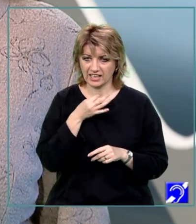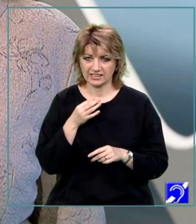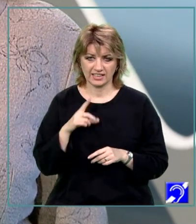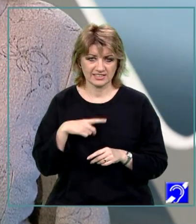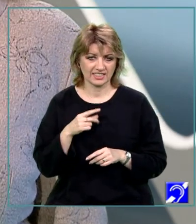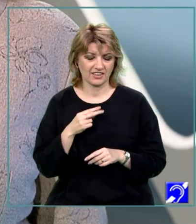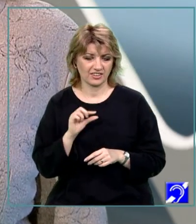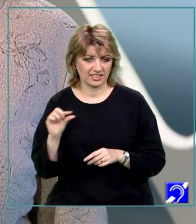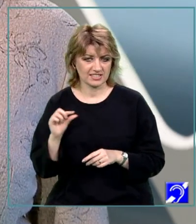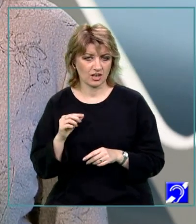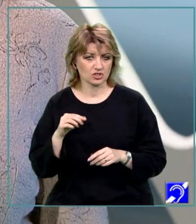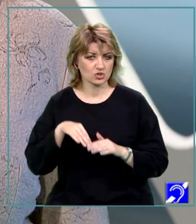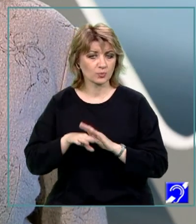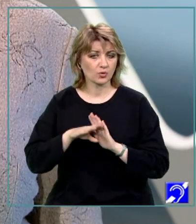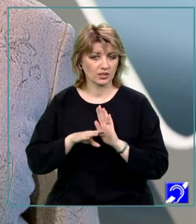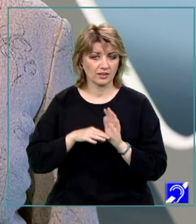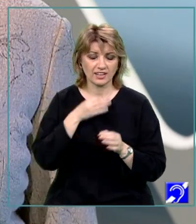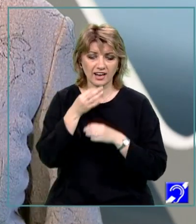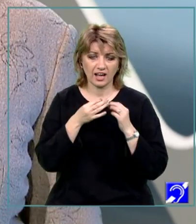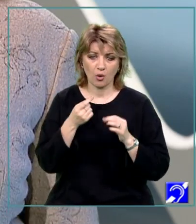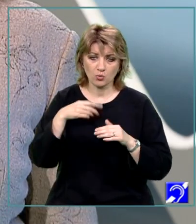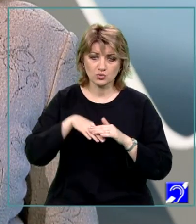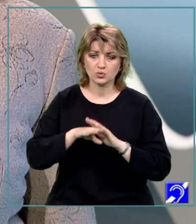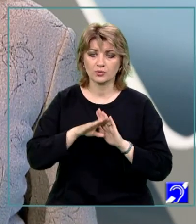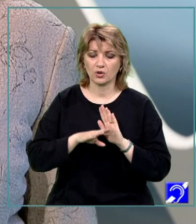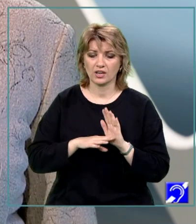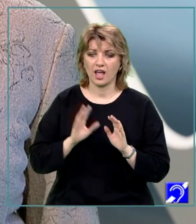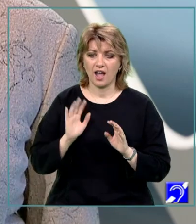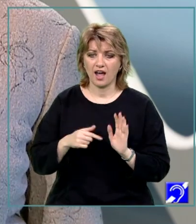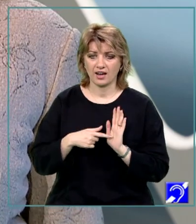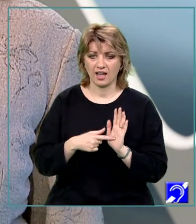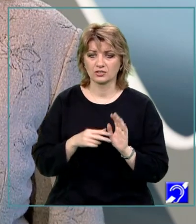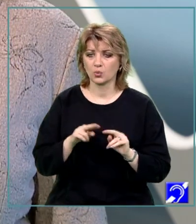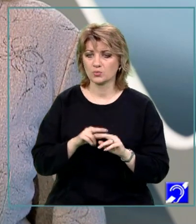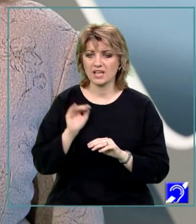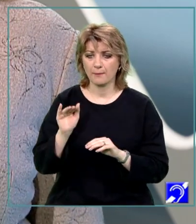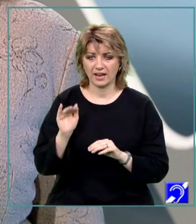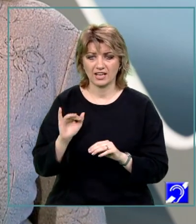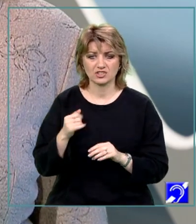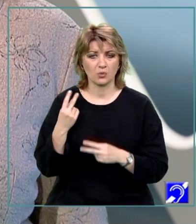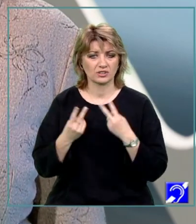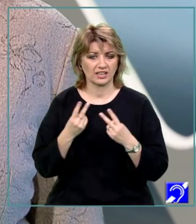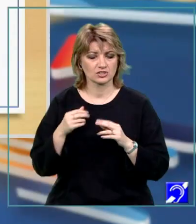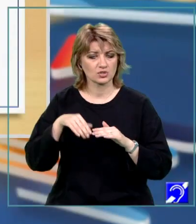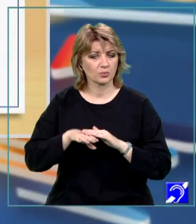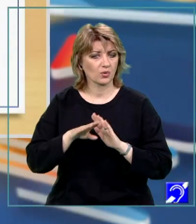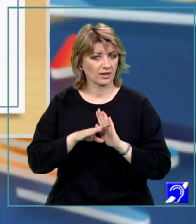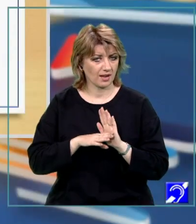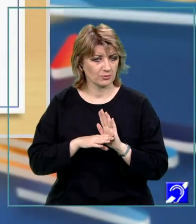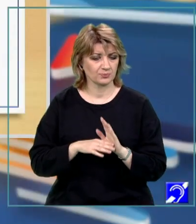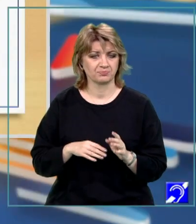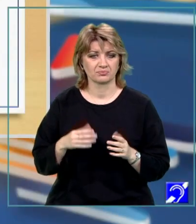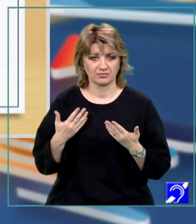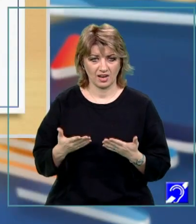definiția subprogramului. Declararea unui subprogram conține indicații despre cum se apelează și se utilizează subprogramul. De